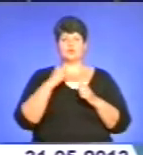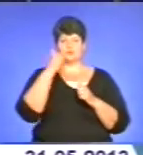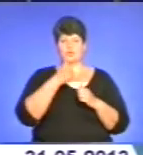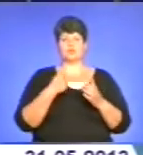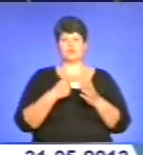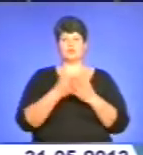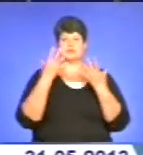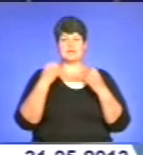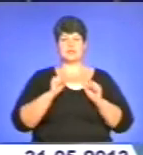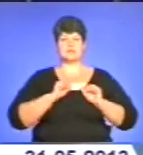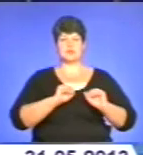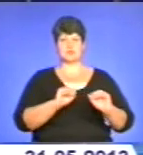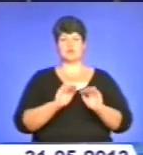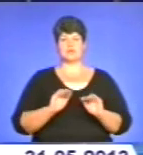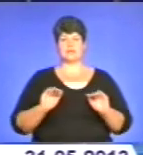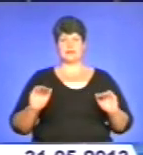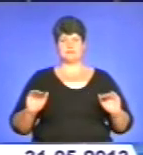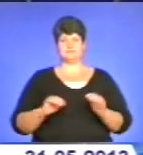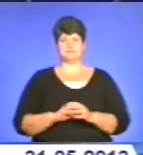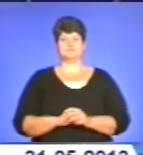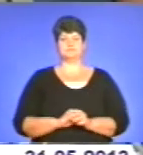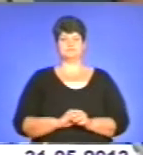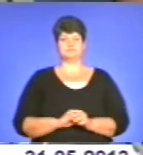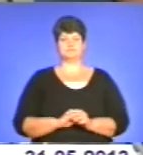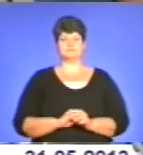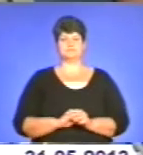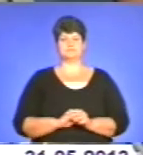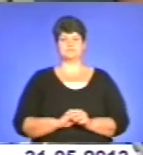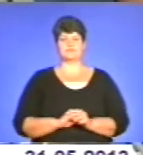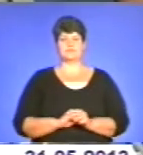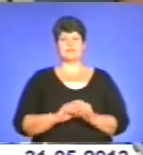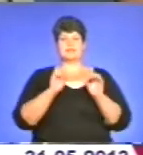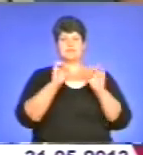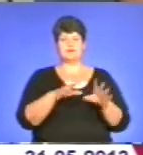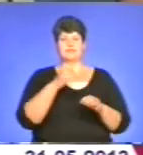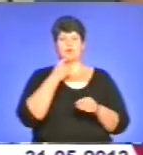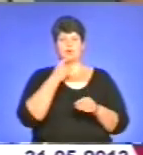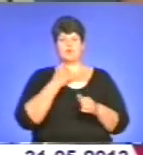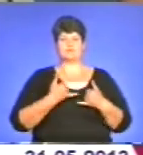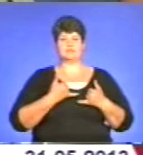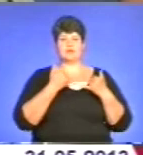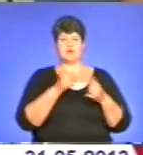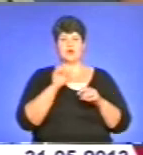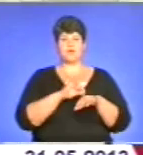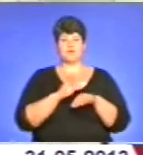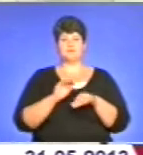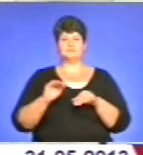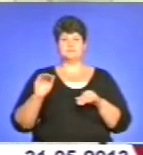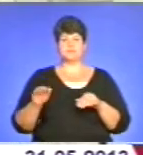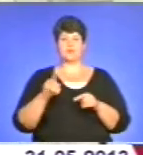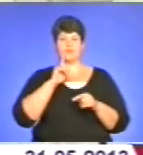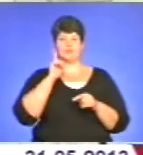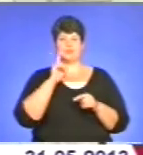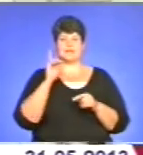дітей. Подробиці у сюжеті Надії Турчин. Здавати кров для хворих в обласній організації «Молоді регіони»